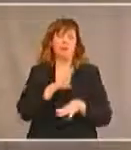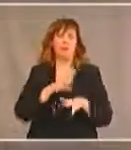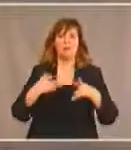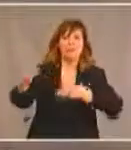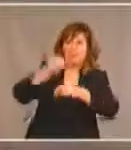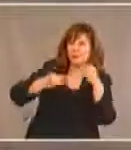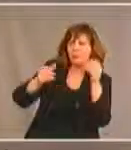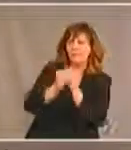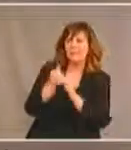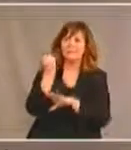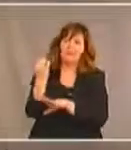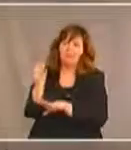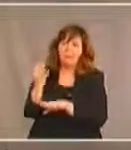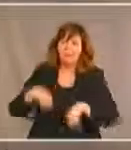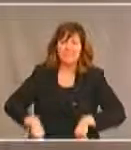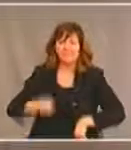affaires indiennes